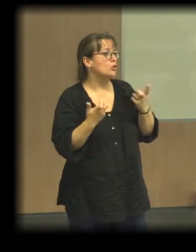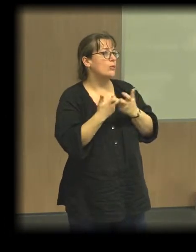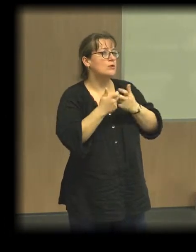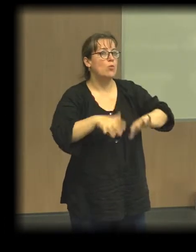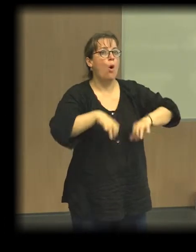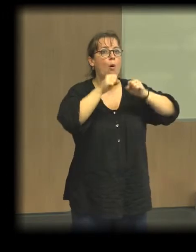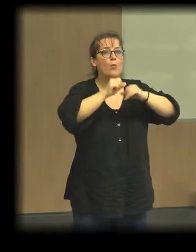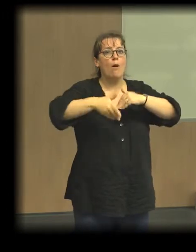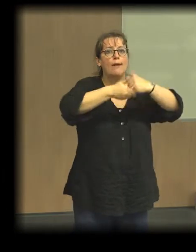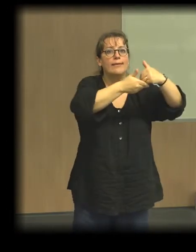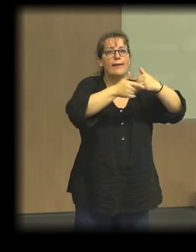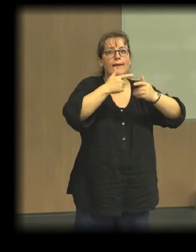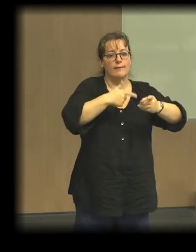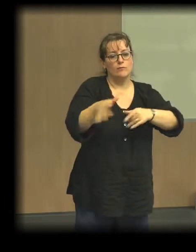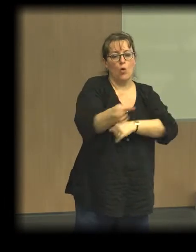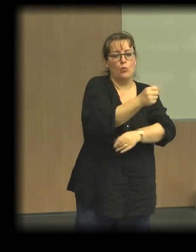adopter